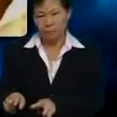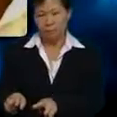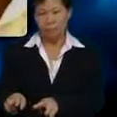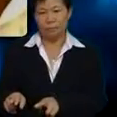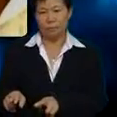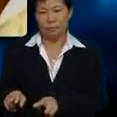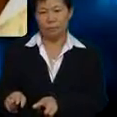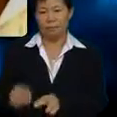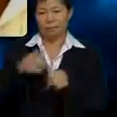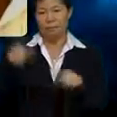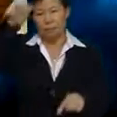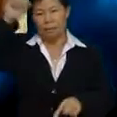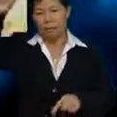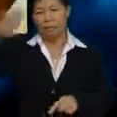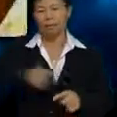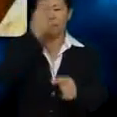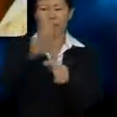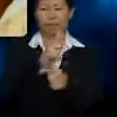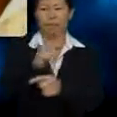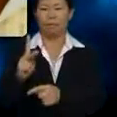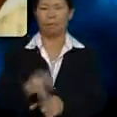Tapi Allah juga yang menentukan